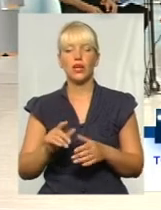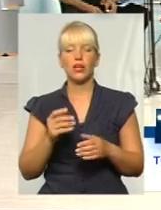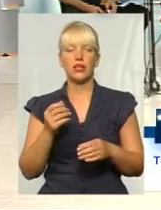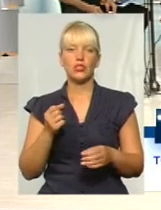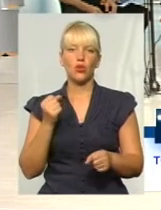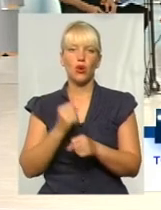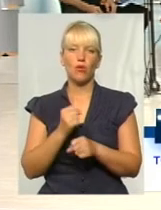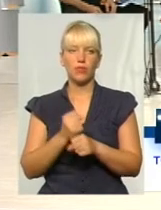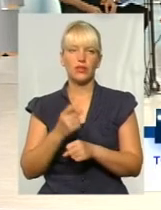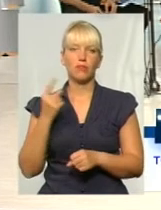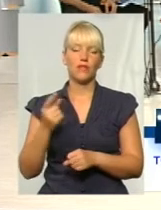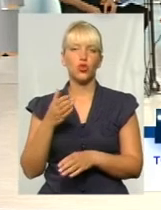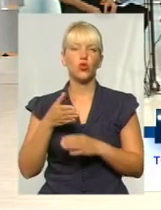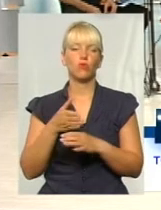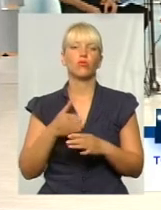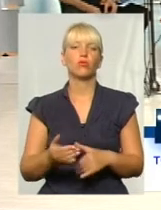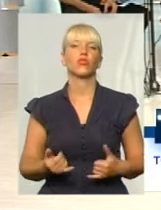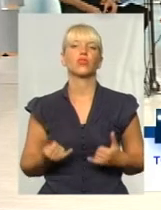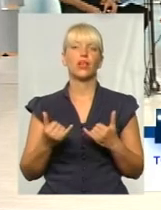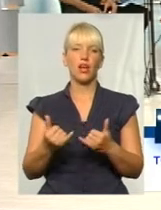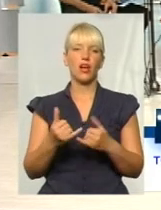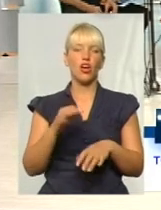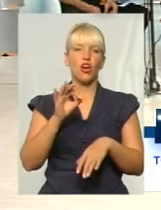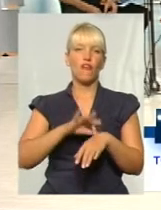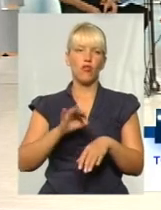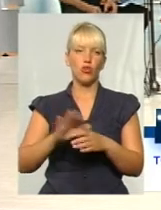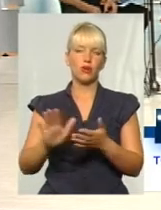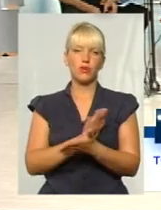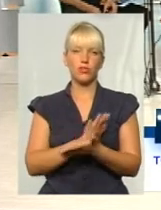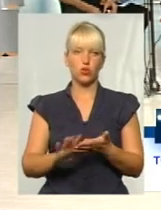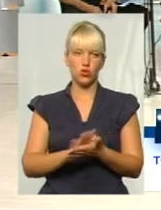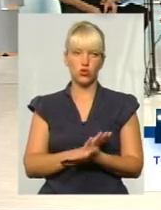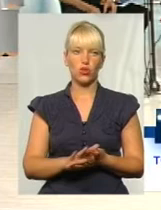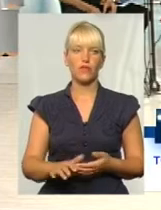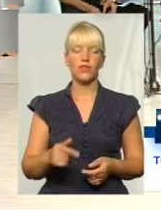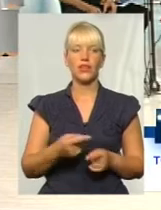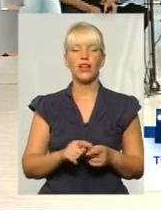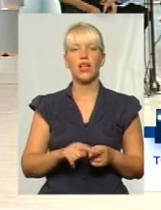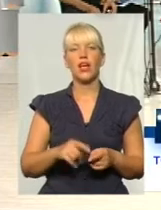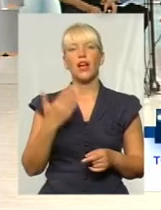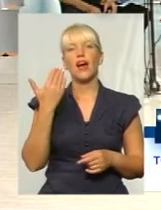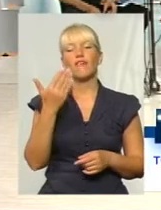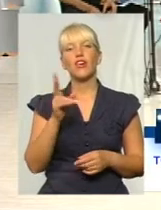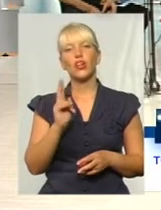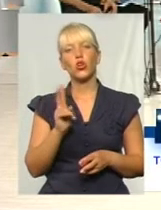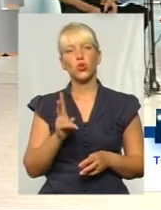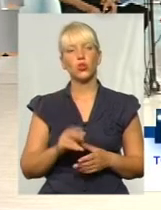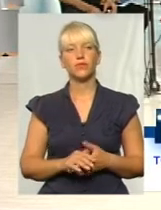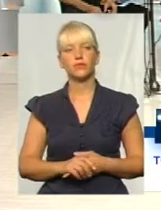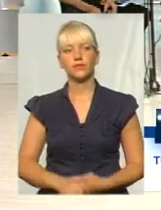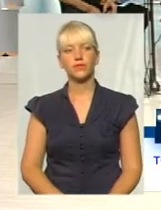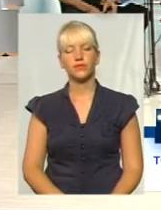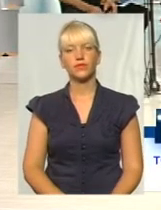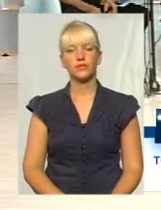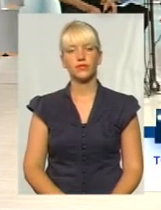допомогу для хворих безкоштовно. першу допомогу. Я вас розуміла. А ви хто? Ви автомобіліст? Пішоход чи?